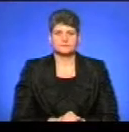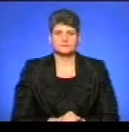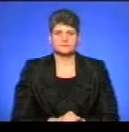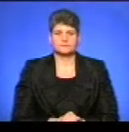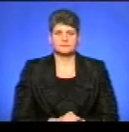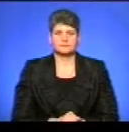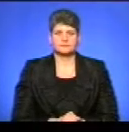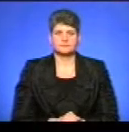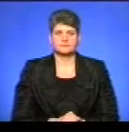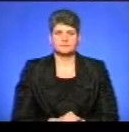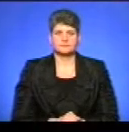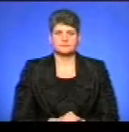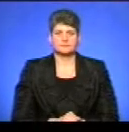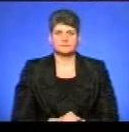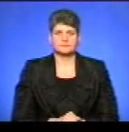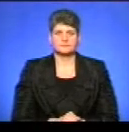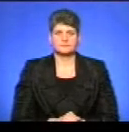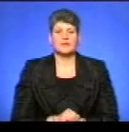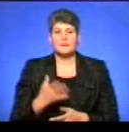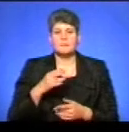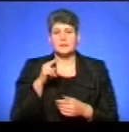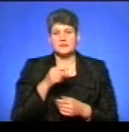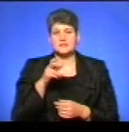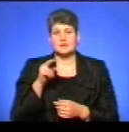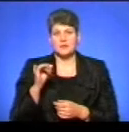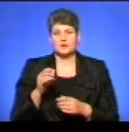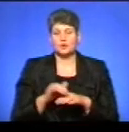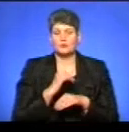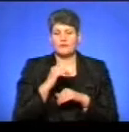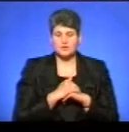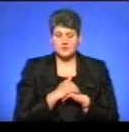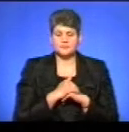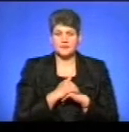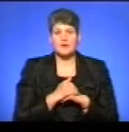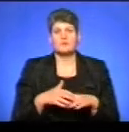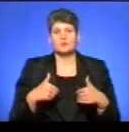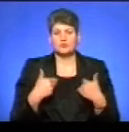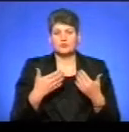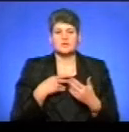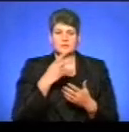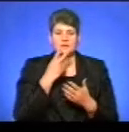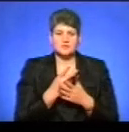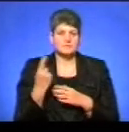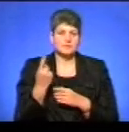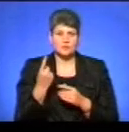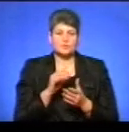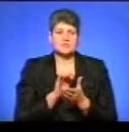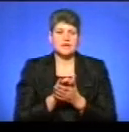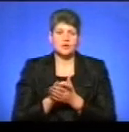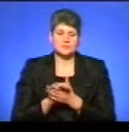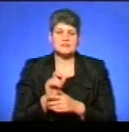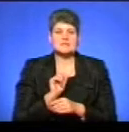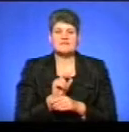фінансів обласної державної адміністрації Степан Скибаляк. Доброго вечора! Доброго вечора! Ну, власне, пропоную нашим глядачам спершу ознайомитися із